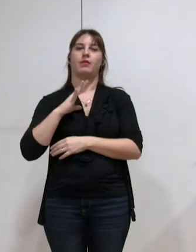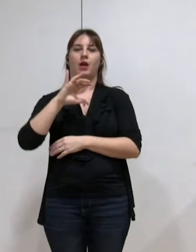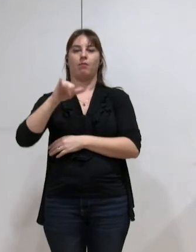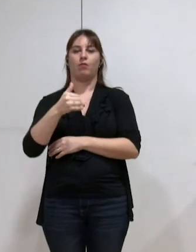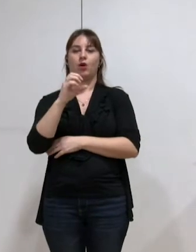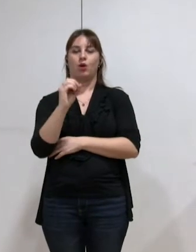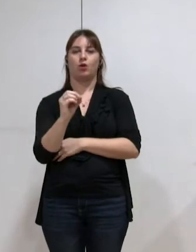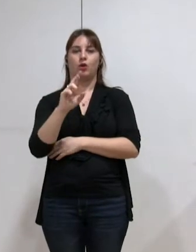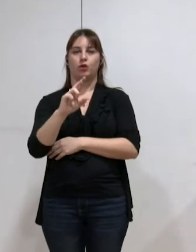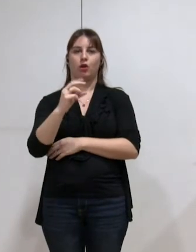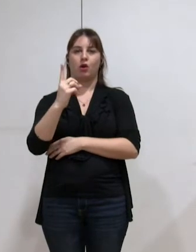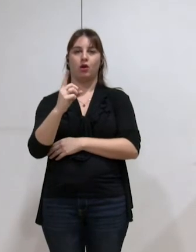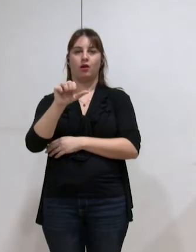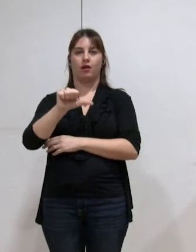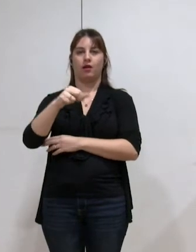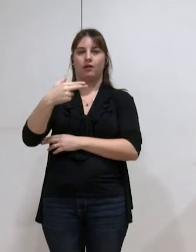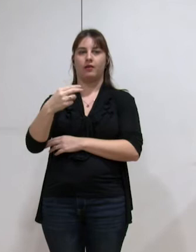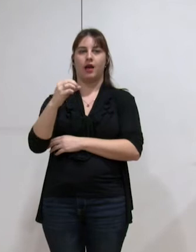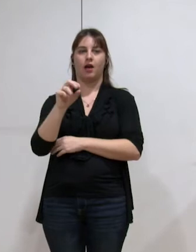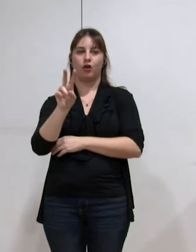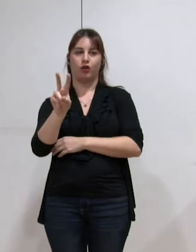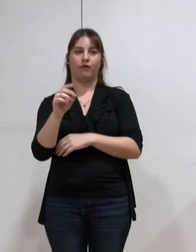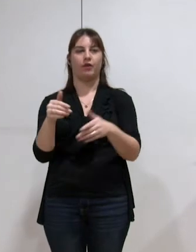Claire Kierkechkayan. Mais je l'ai vu.